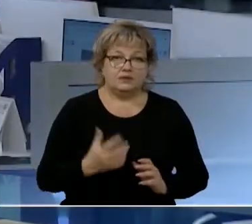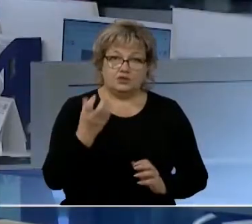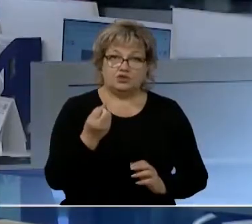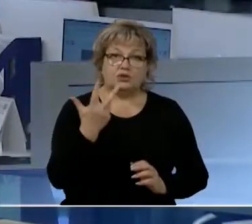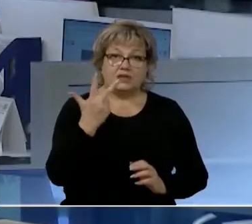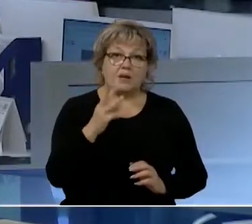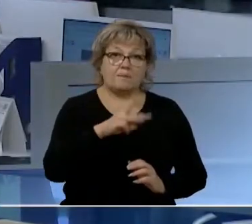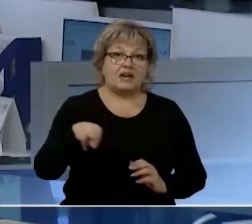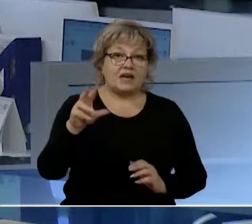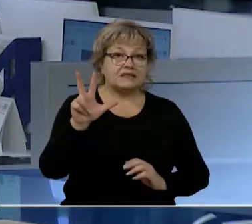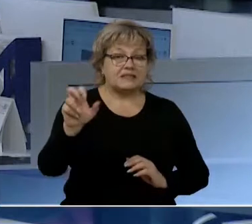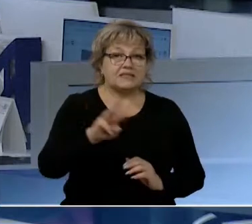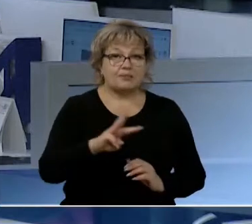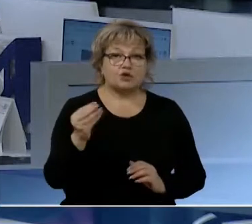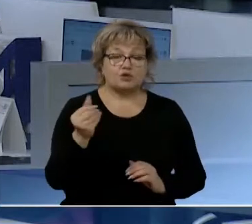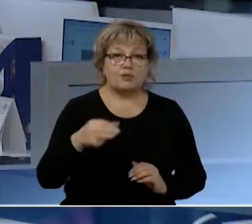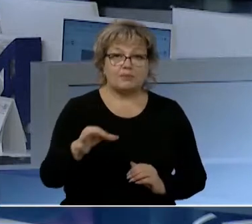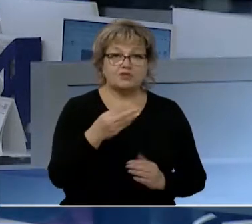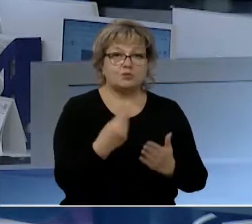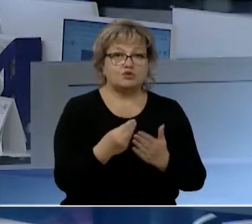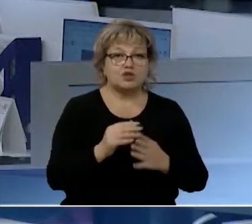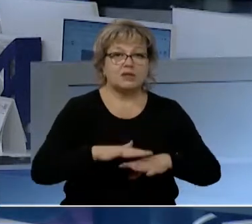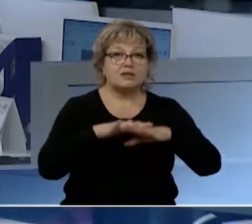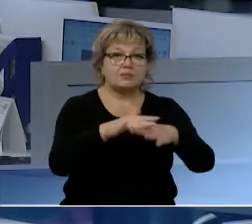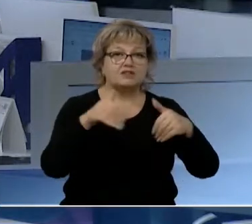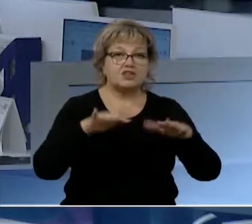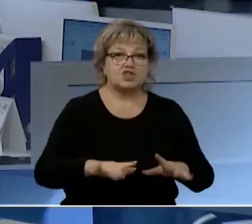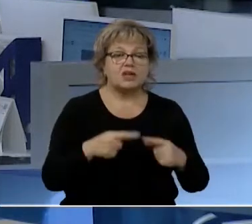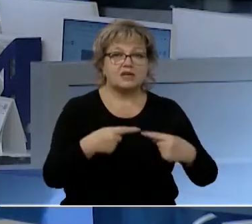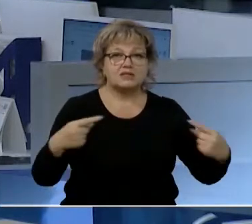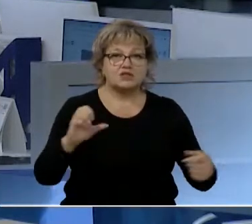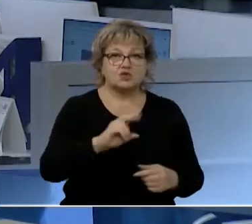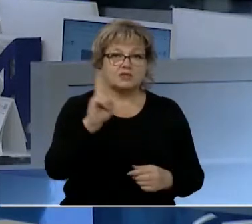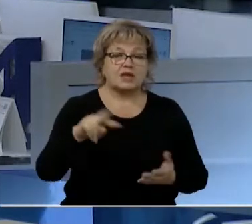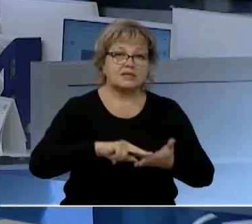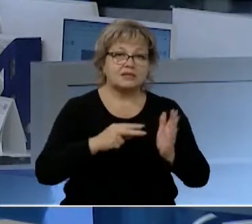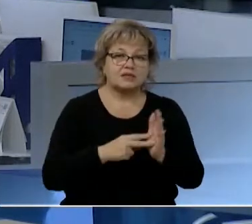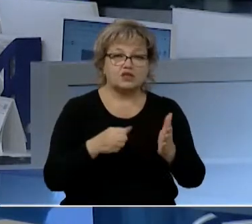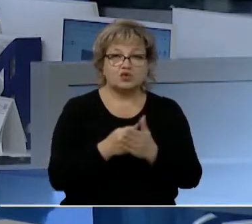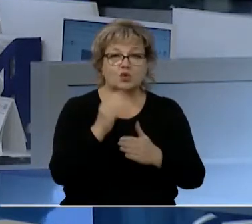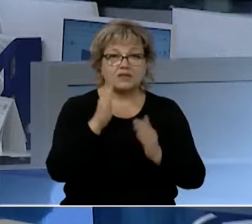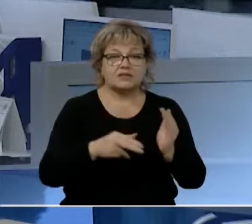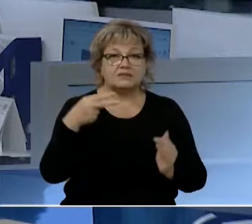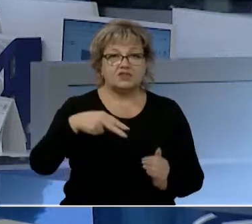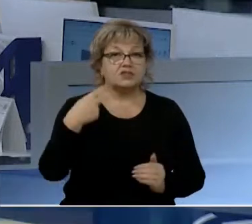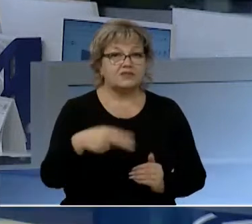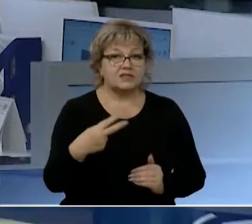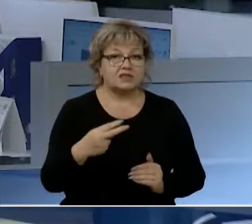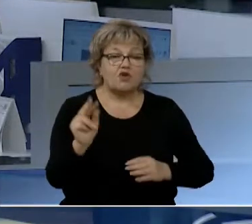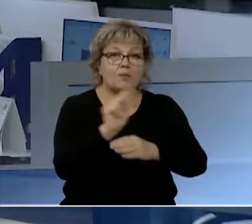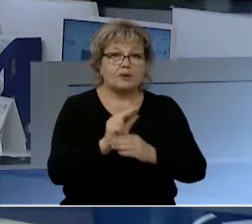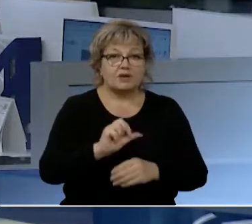Еще 3 миллиарда 300 миллионов рублей областного бюджета направят на решение различных социальных задач до конца 2020-го.